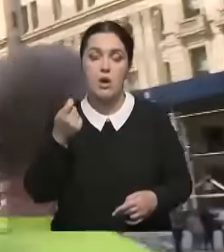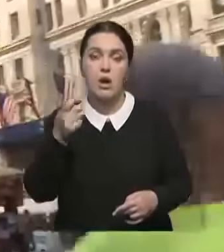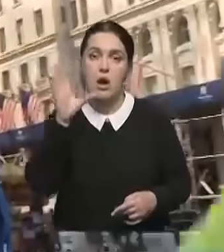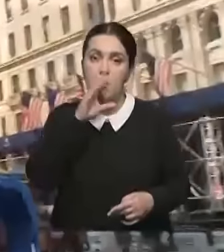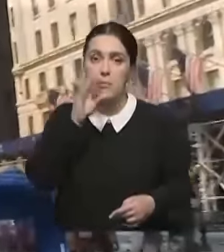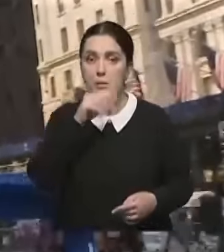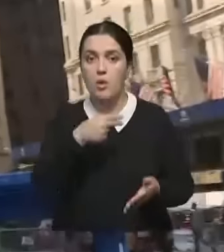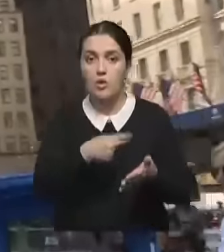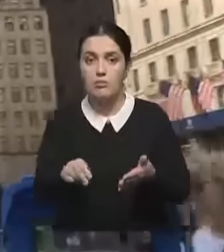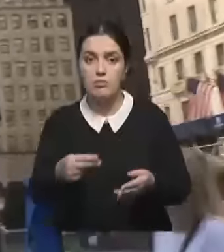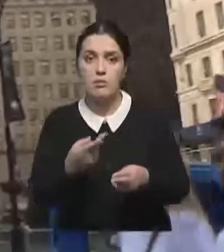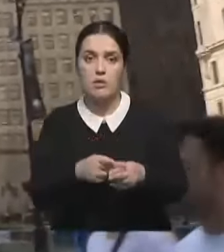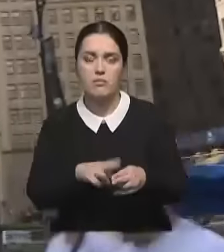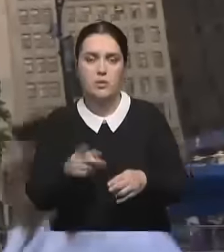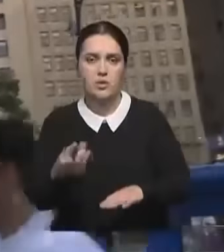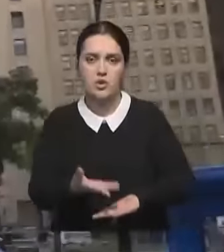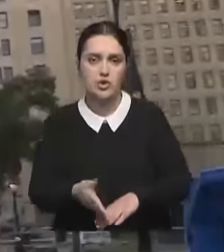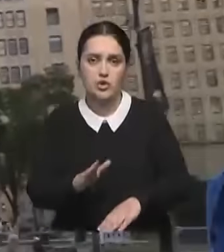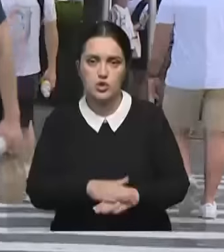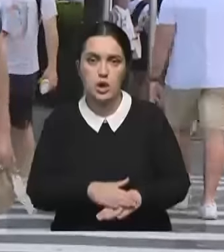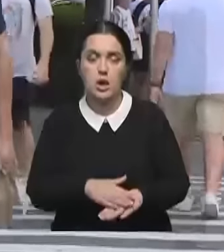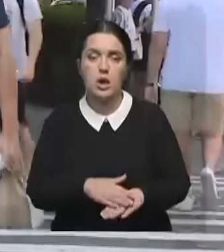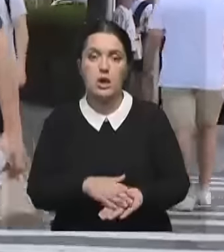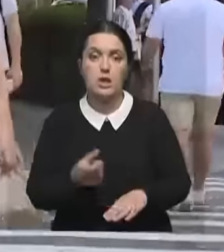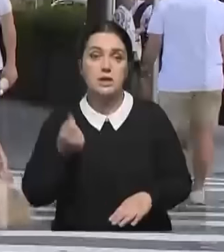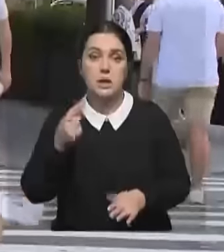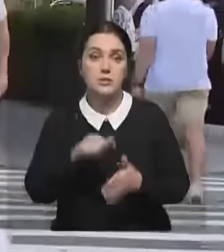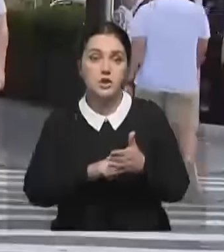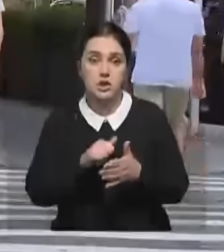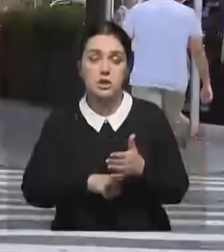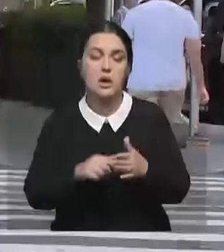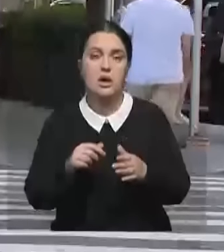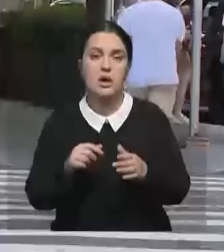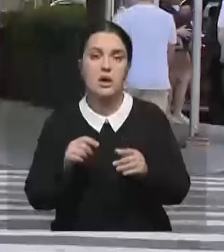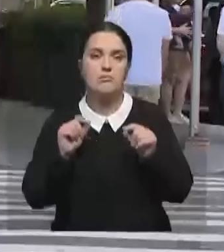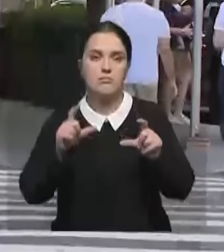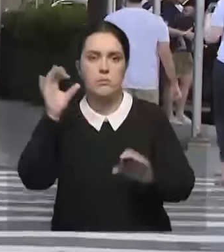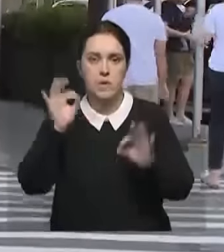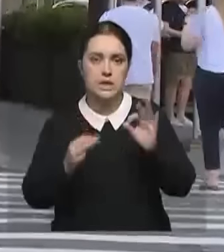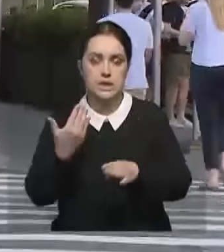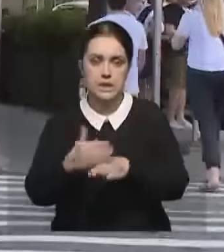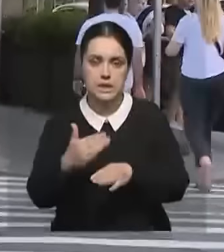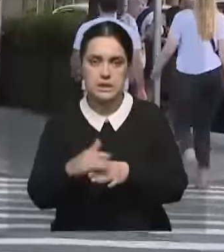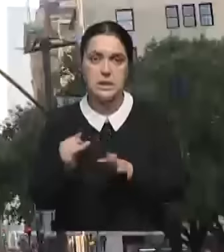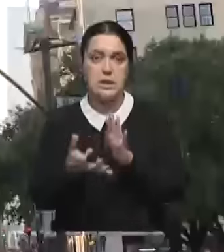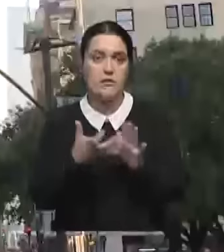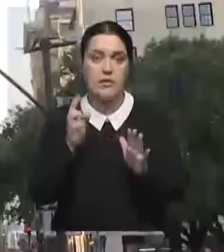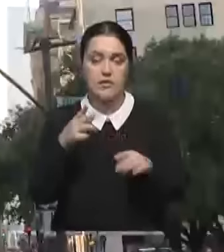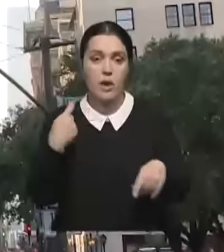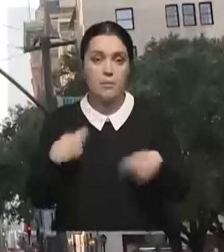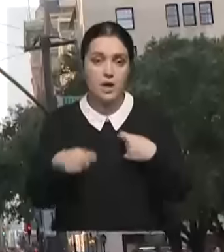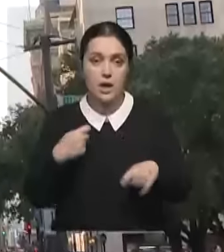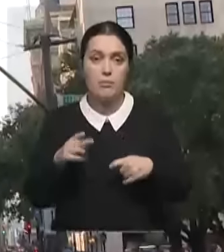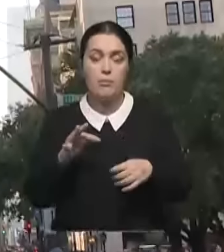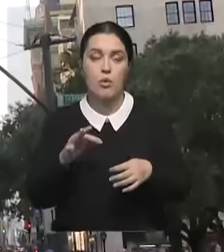доступность жилья на крайне низком уровне. На то есть несколько причин. Высокие ипотечные ставки и дефицит недвижимости на